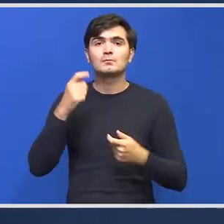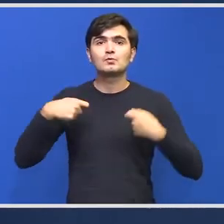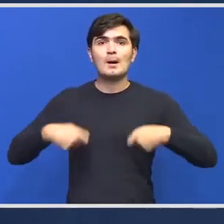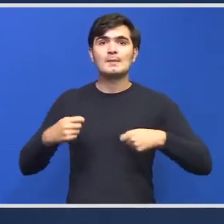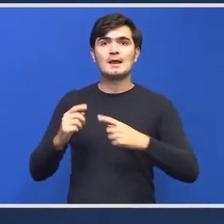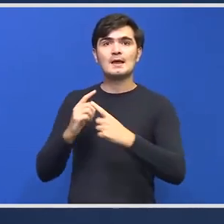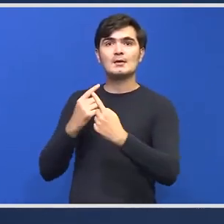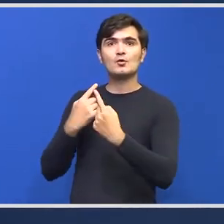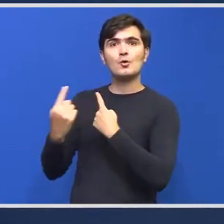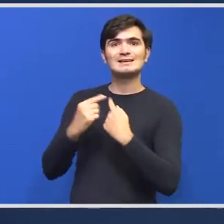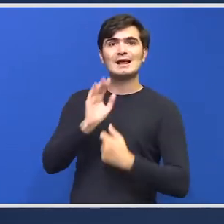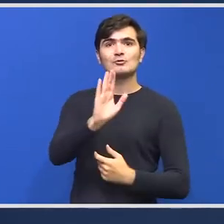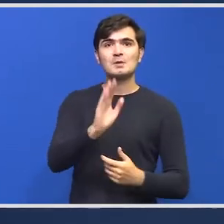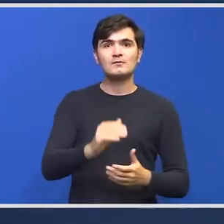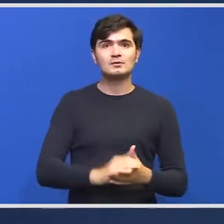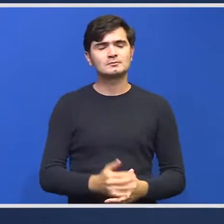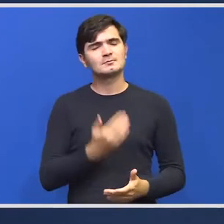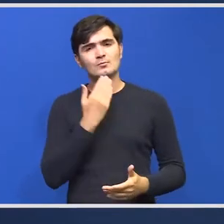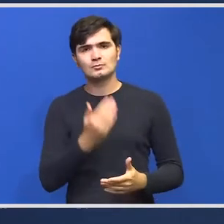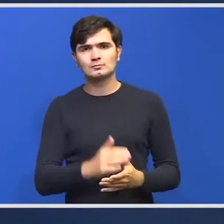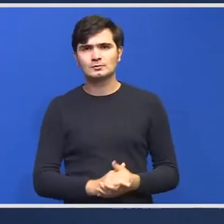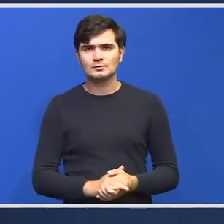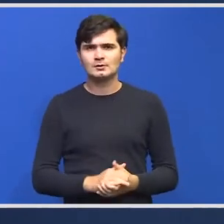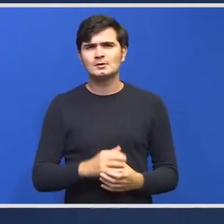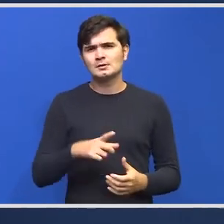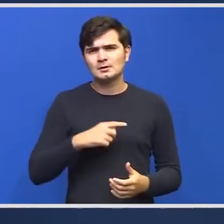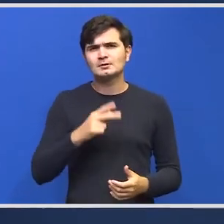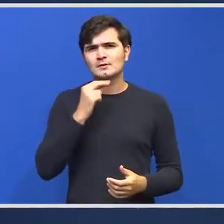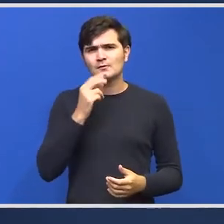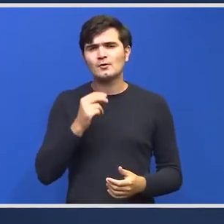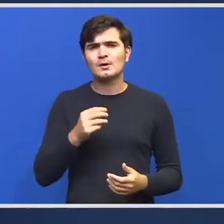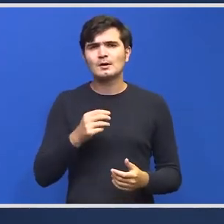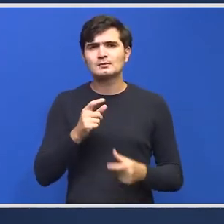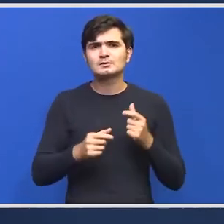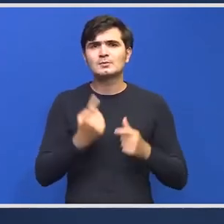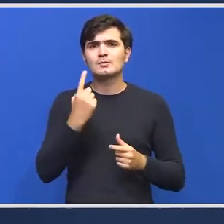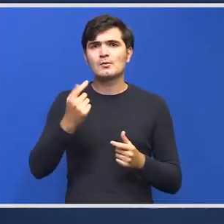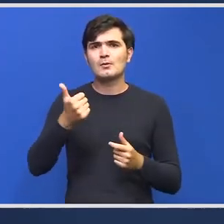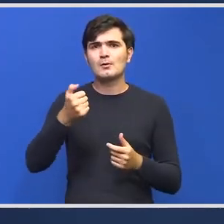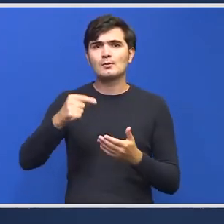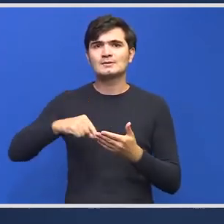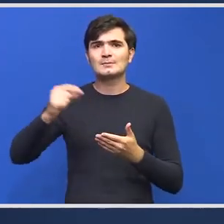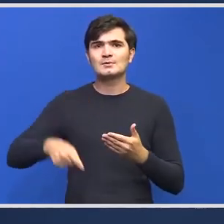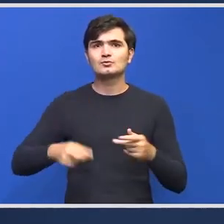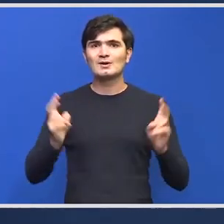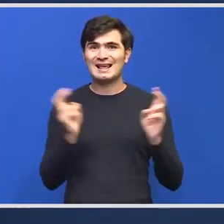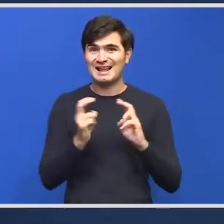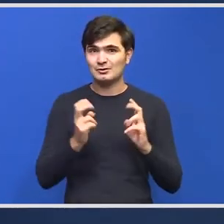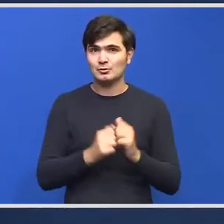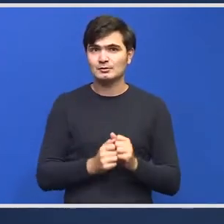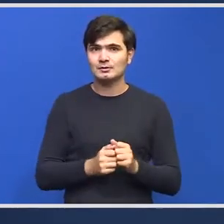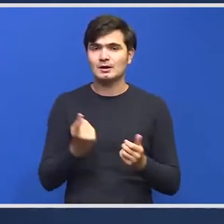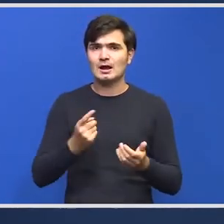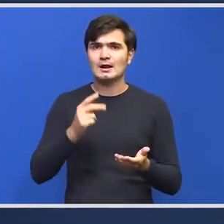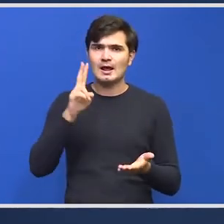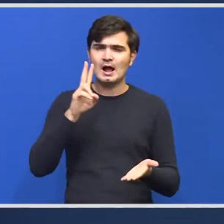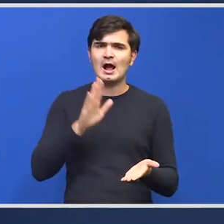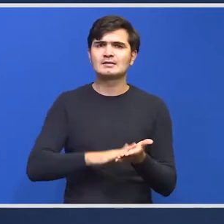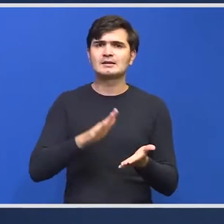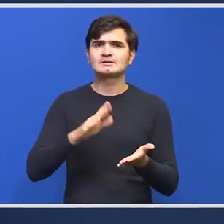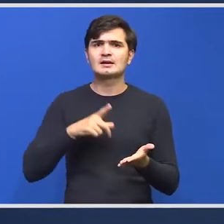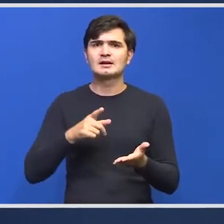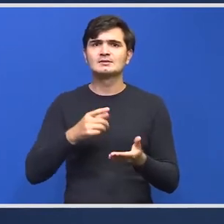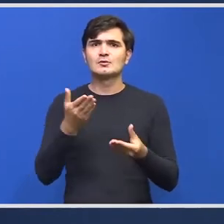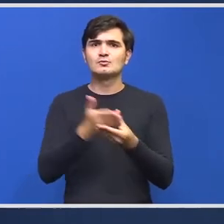cu întrebare. Mulțumesc. E vorba, aș continua totuși, pentru că e vorba de o semnătură electronică care atestă veridicitatea